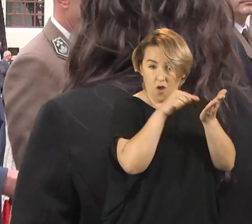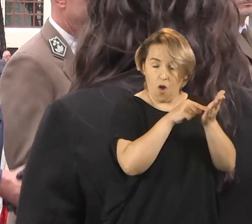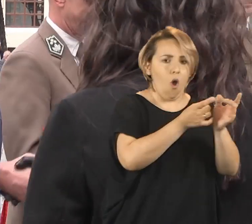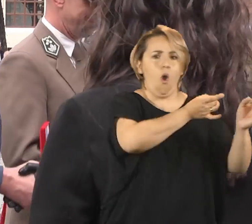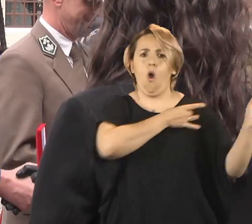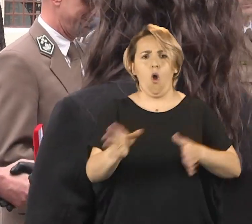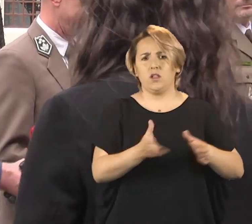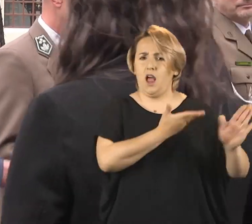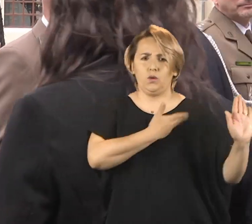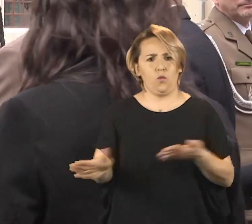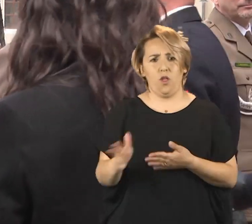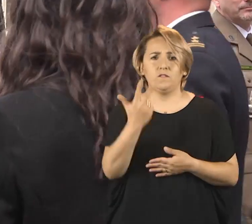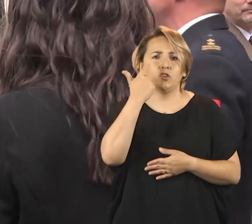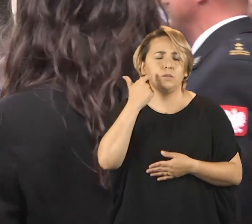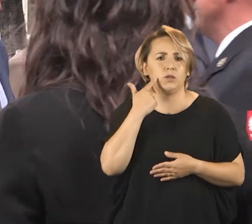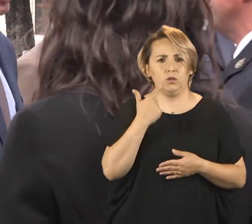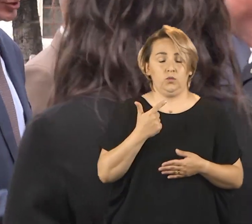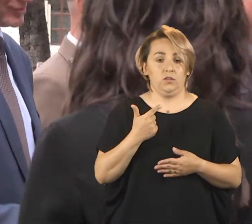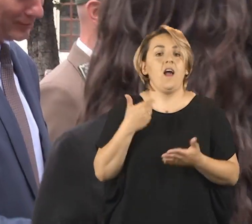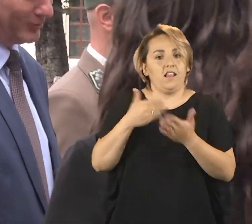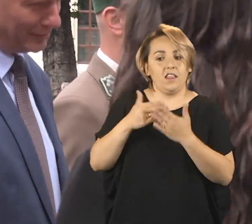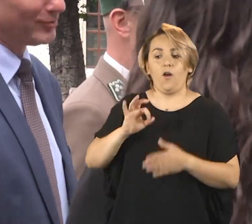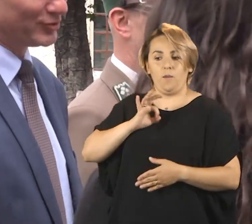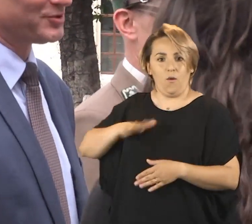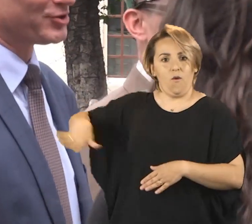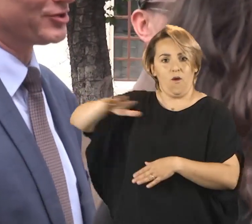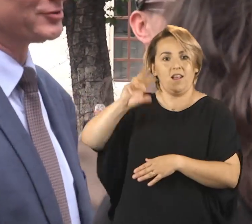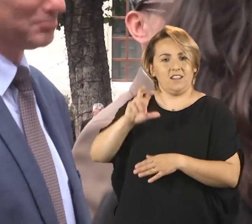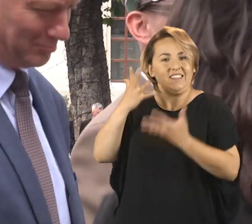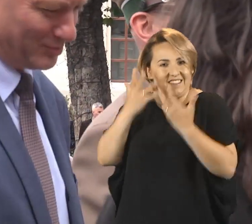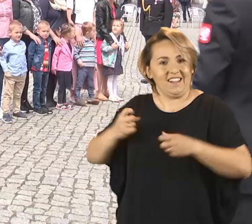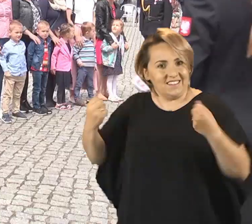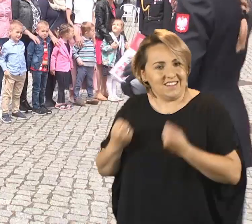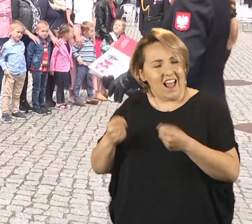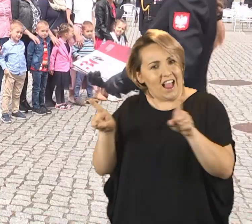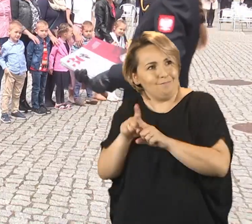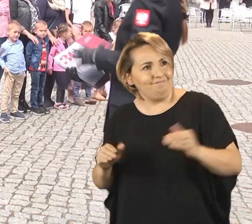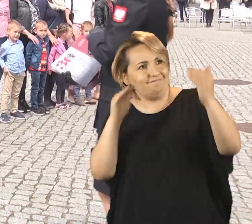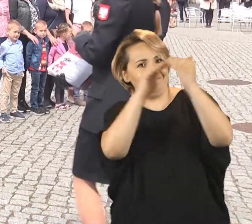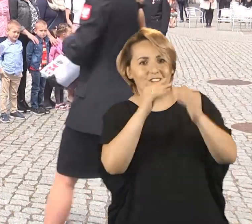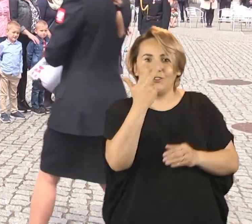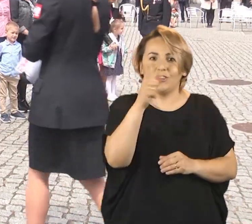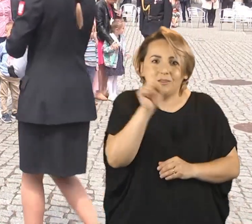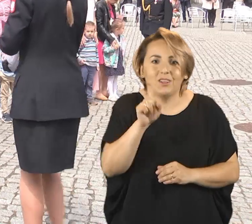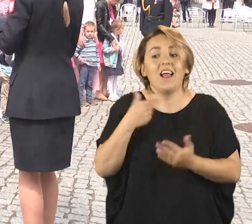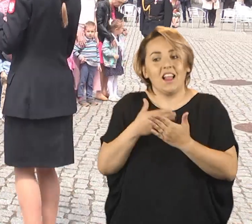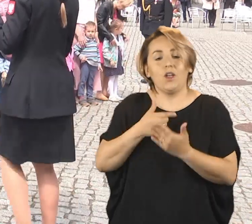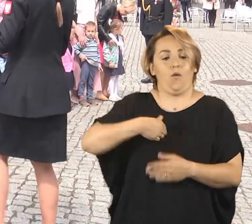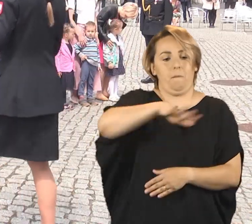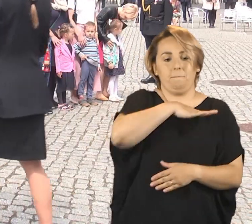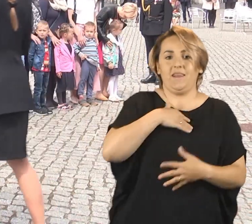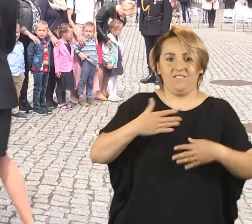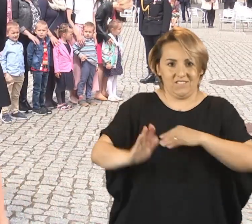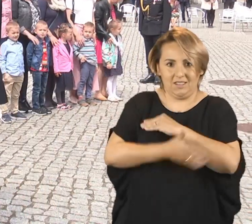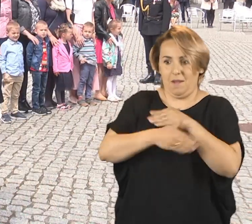od razu gotowi. A widzimy, że nasi ochotnicy starają się im dorównać. Dlatego my staramy się też